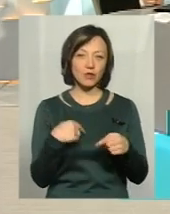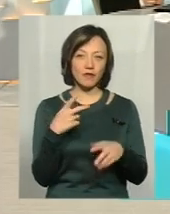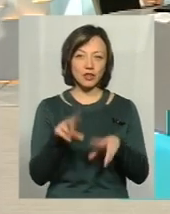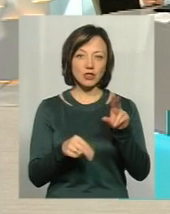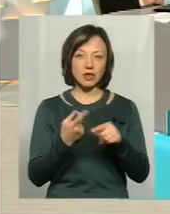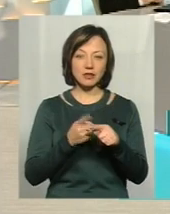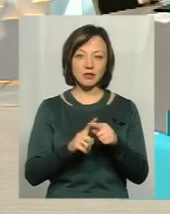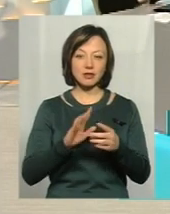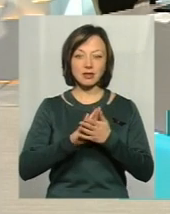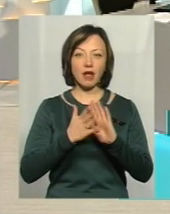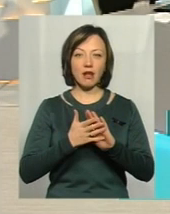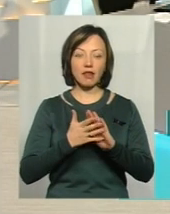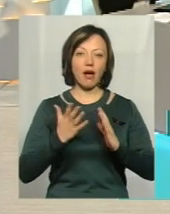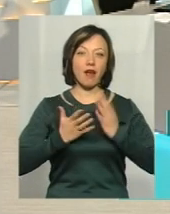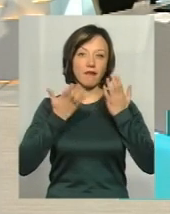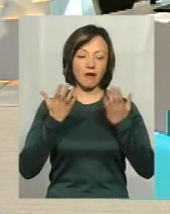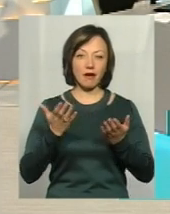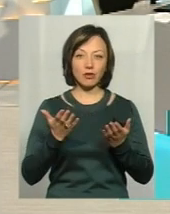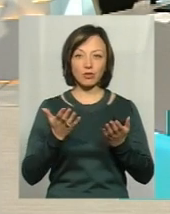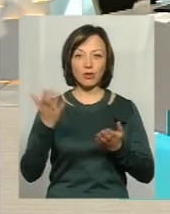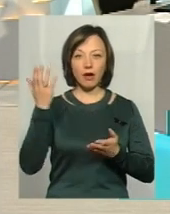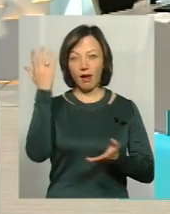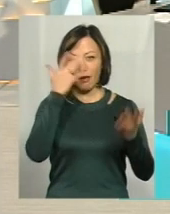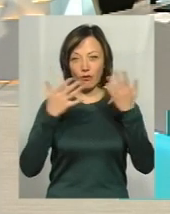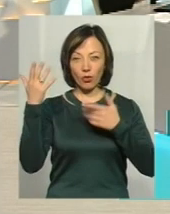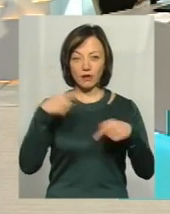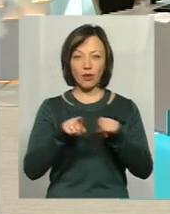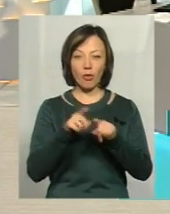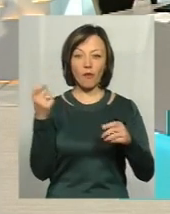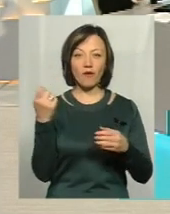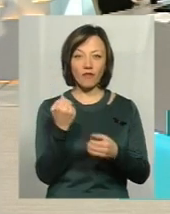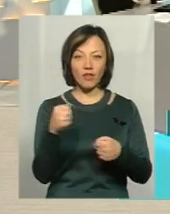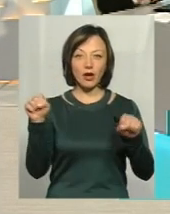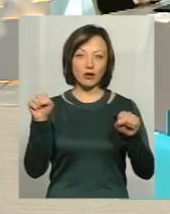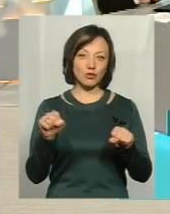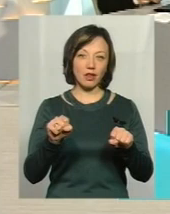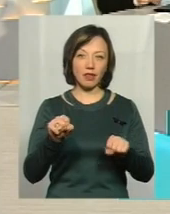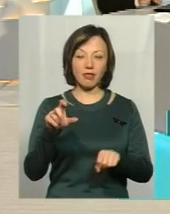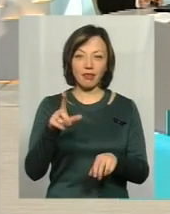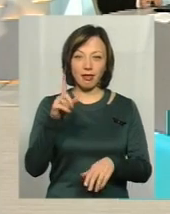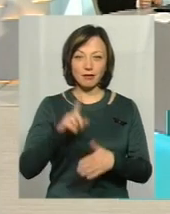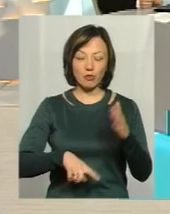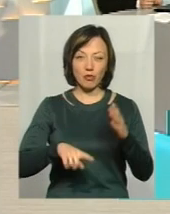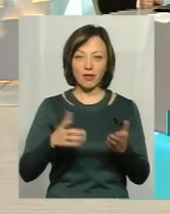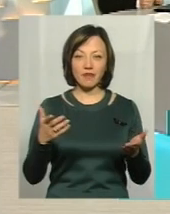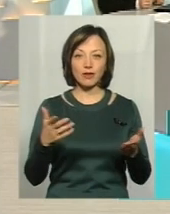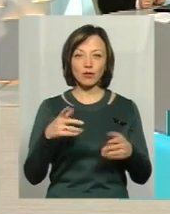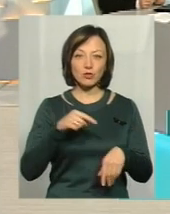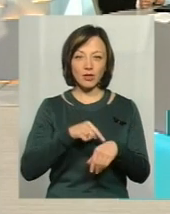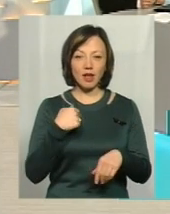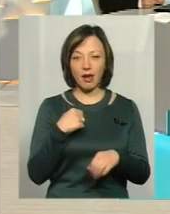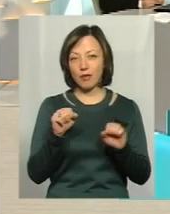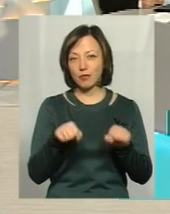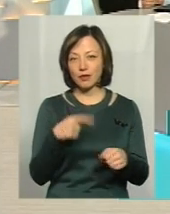вважаю, що, напевно, стан ефекту ефорії від якоїсь такого виграшу несподіваного. Ну, можливо, я в силу